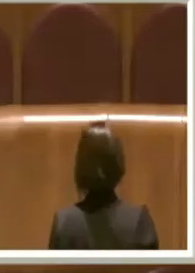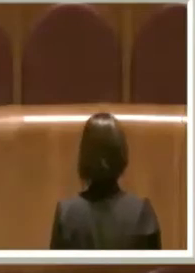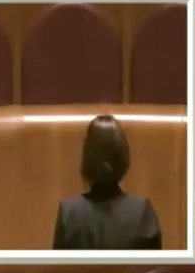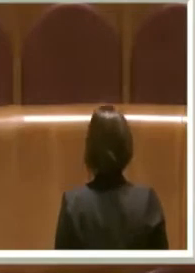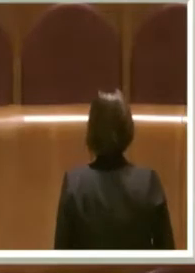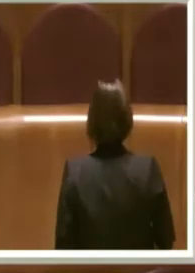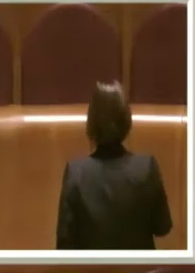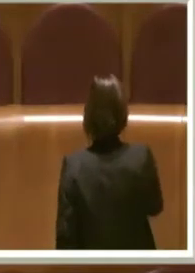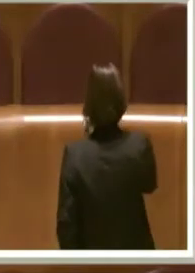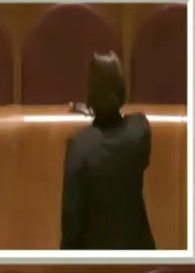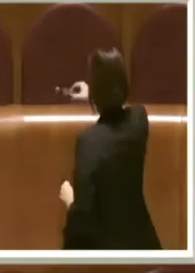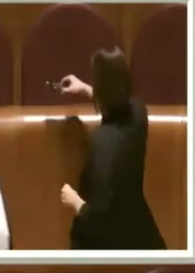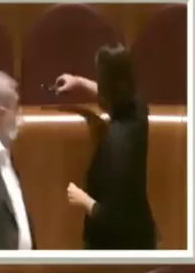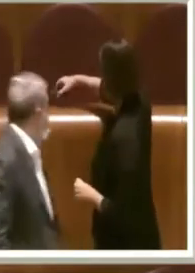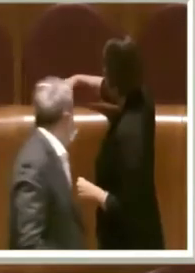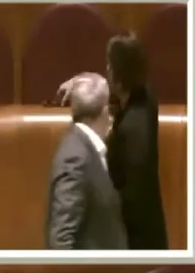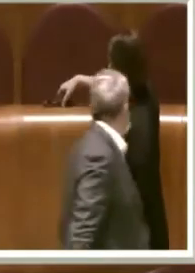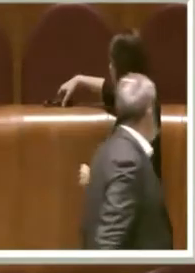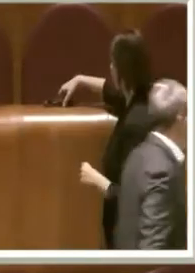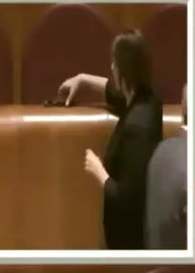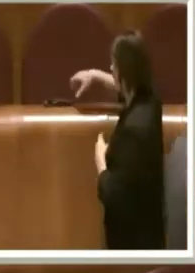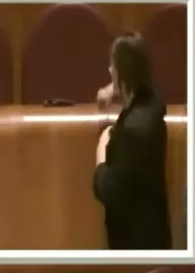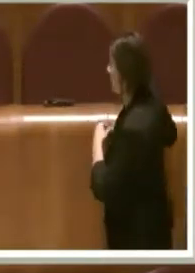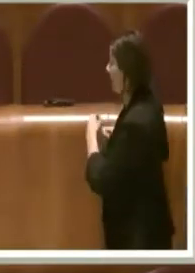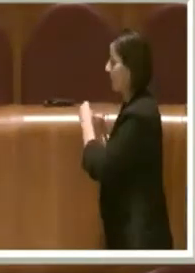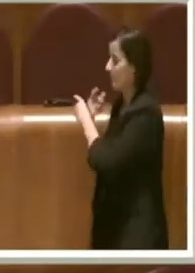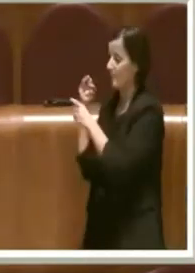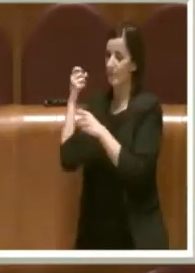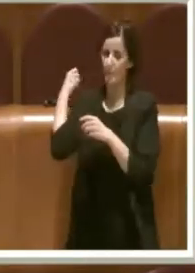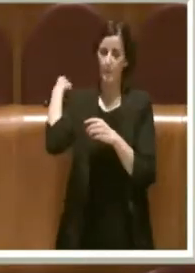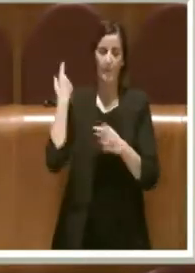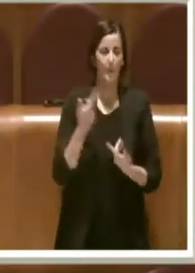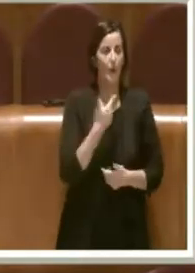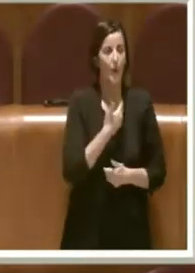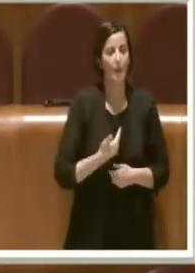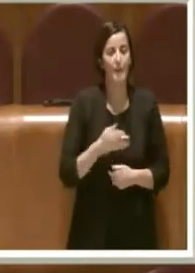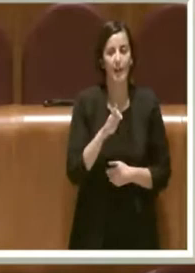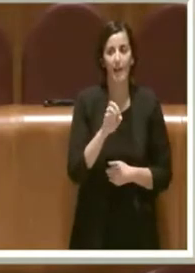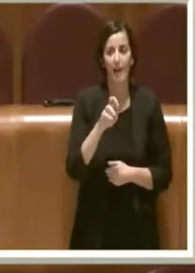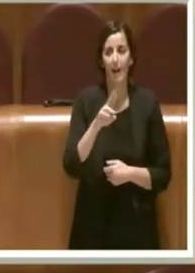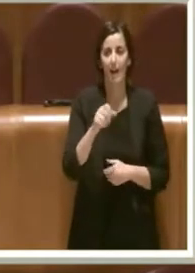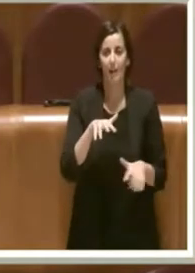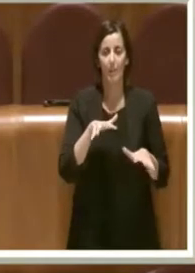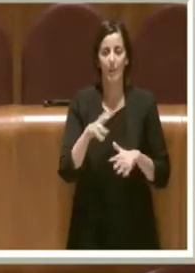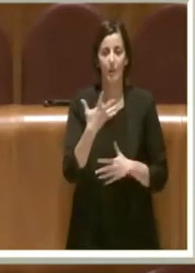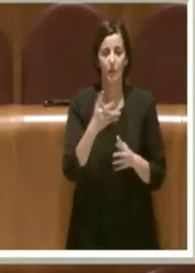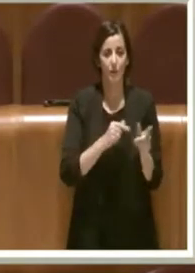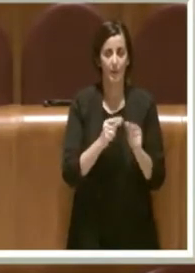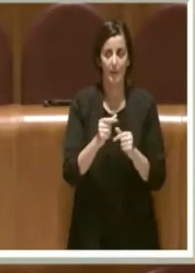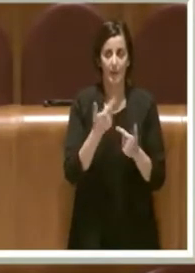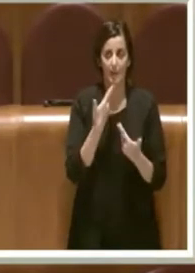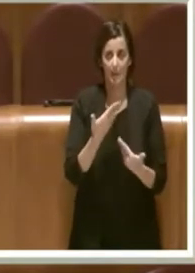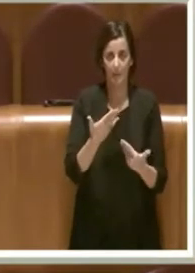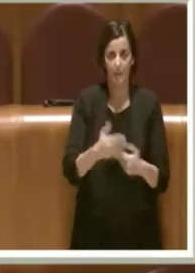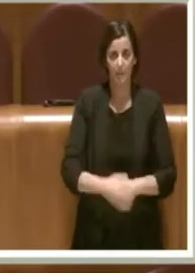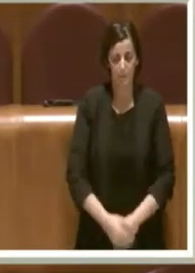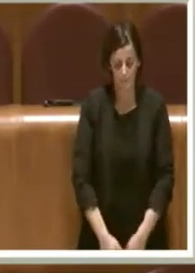E' iscritto a parlare il consigliere Ferrara del Movimento 5 Stelle. Prego, ne ha facoltà.